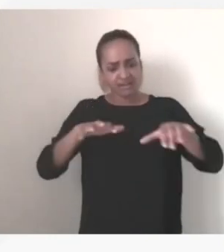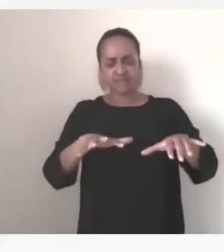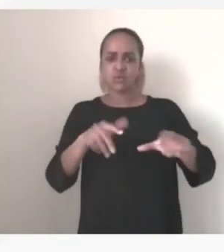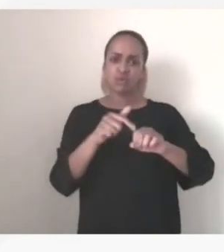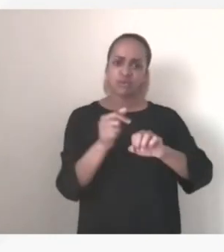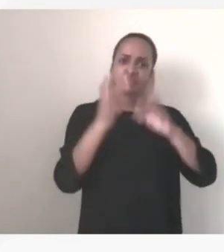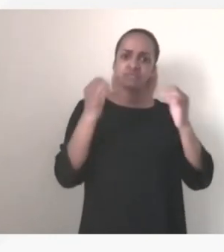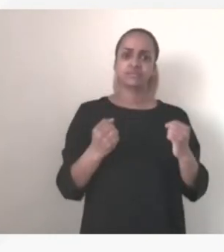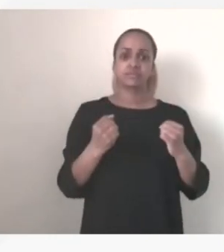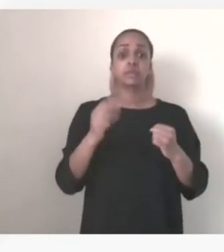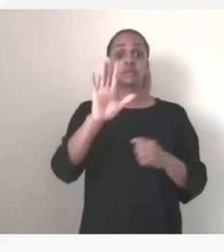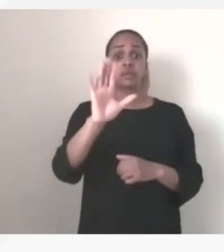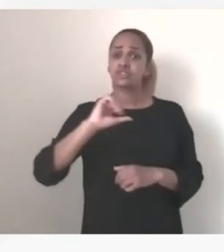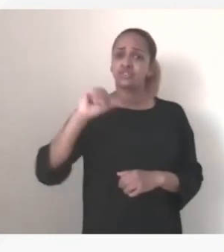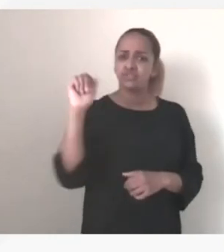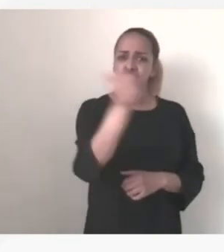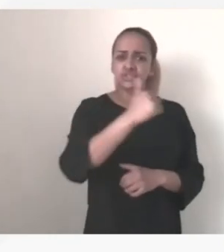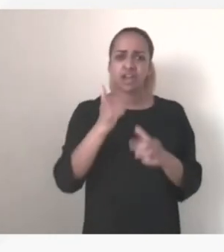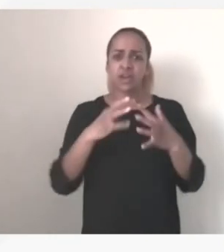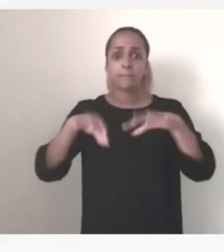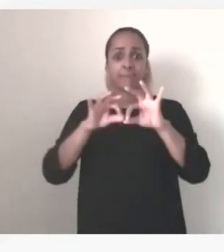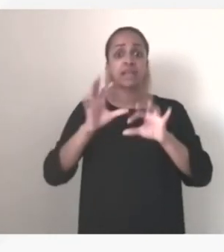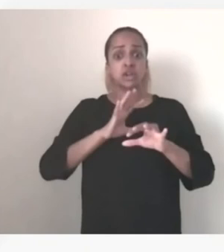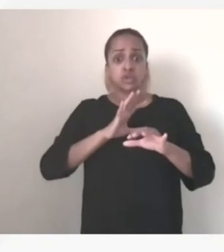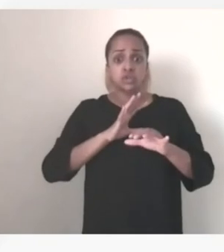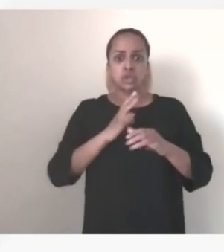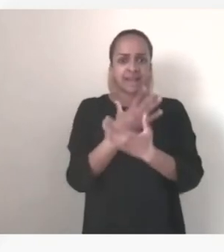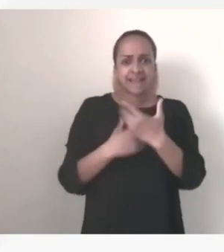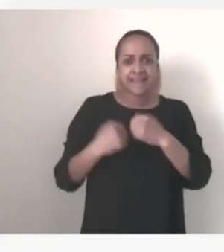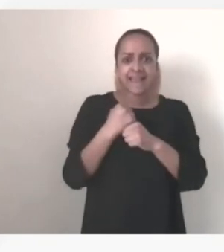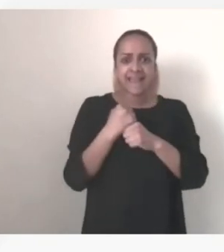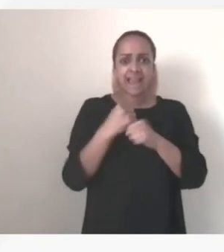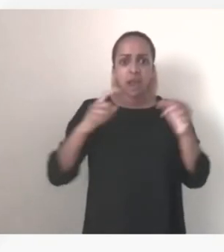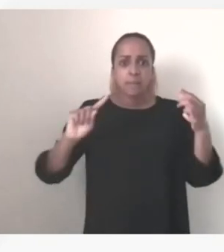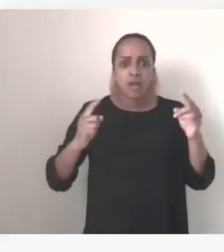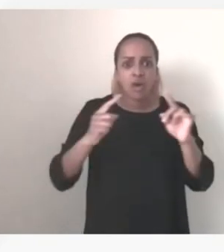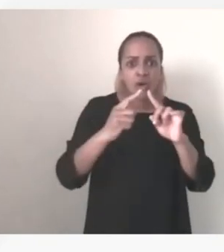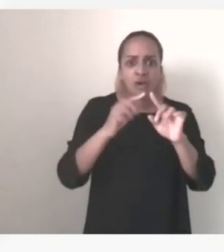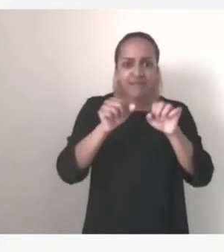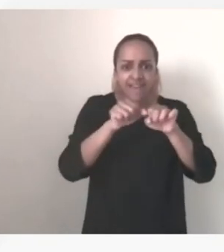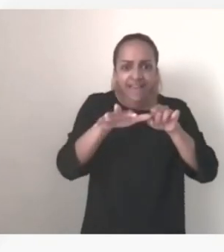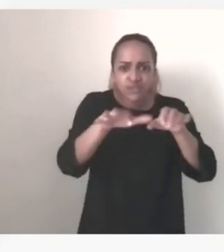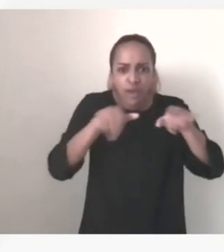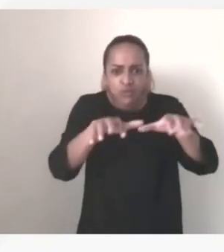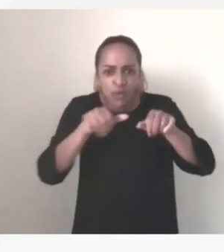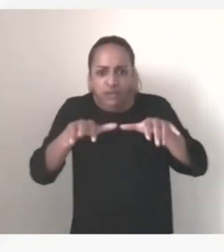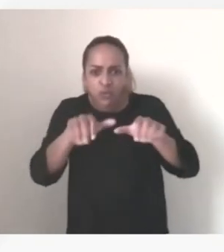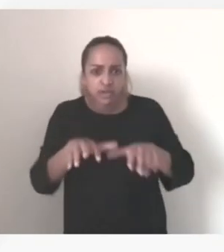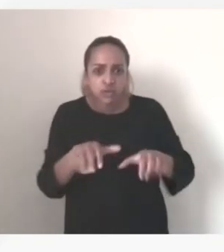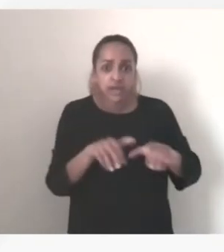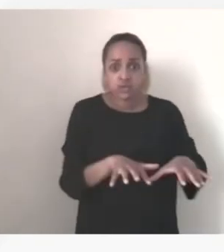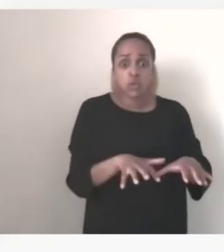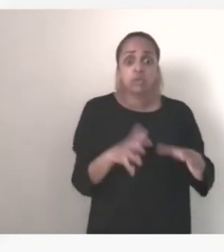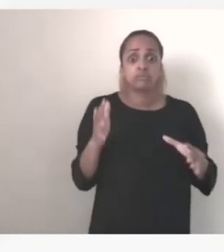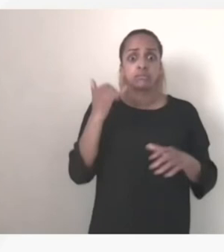chaque pays mène des éléments de cartographie et c'est évident ça fait partie de la résilience des réseaux télécom d'où la